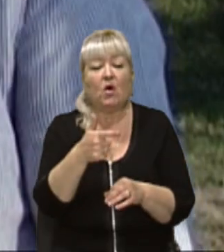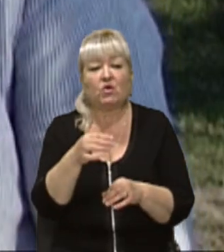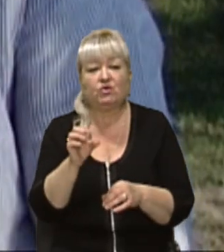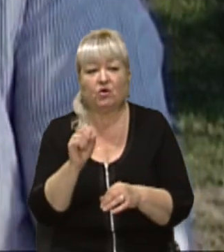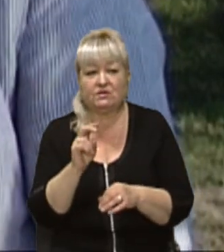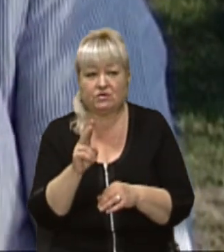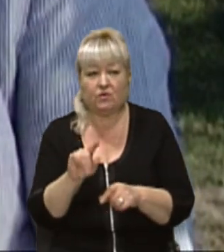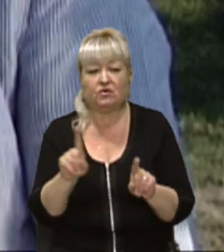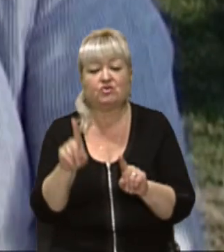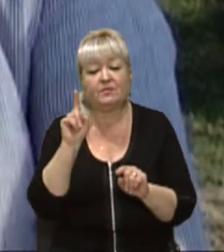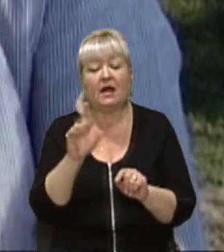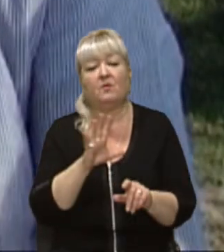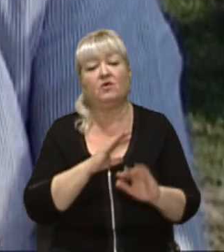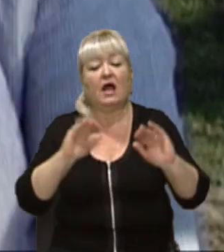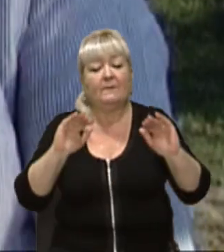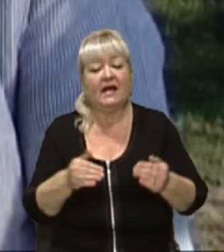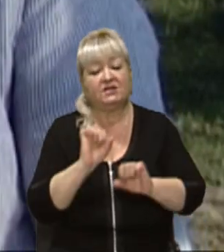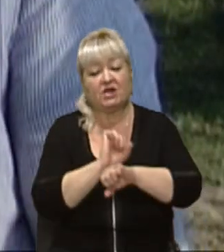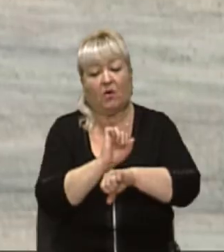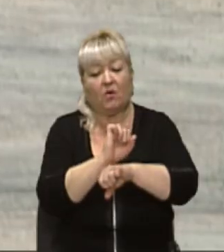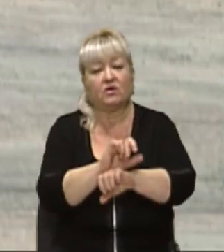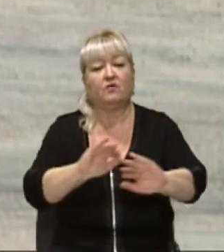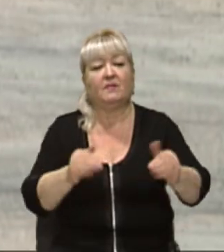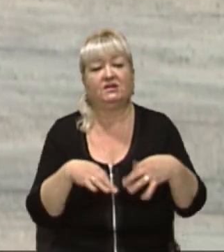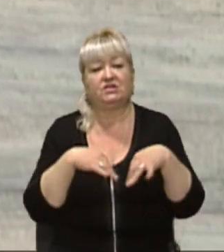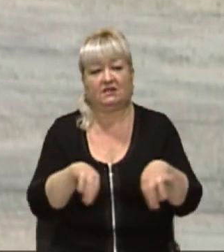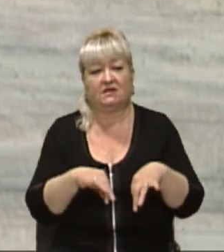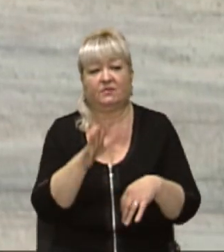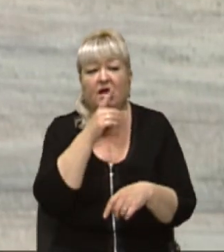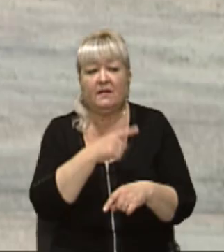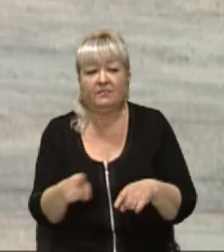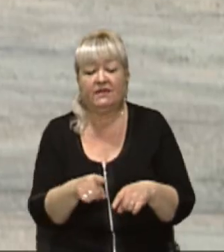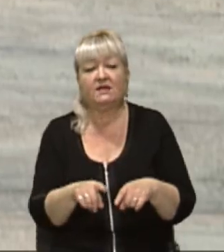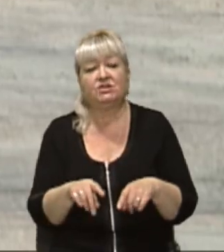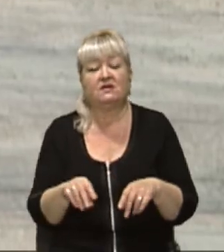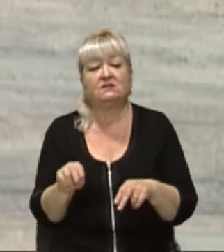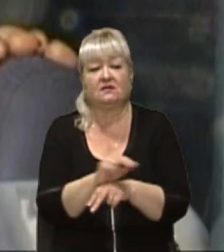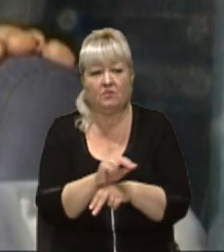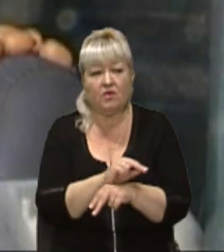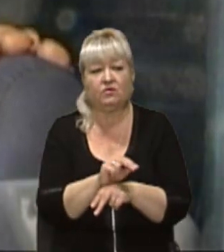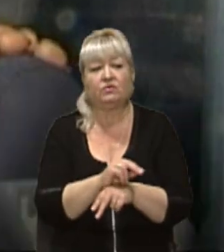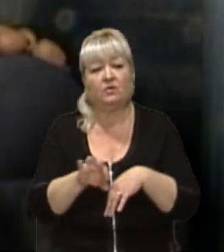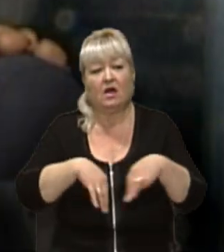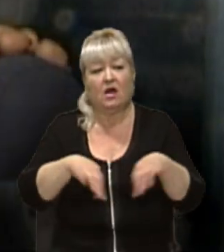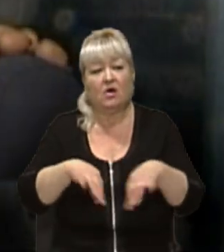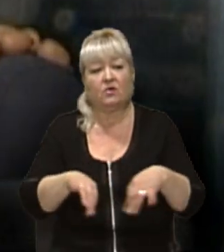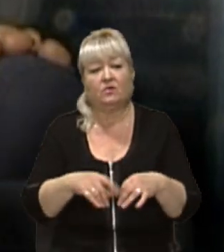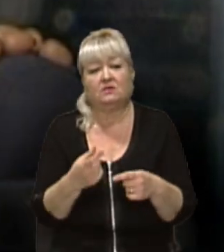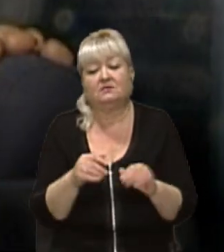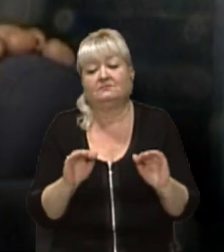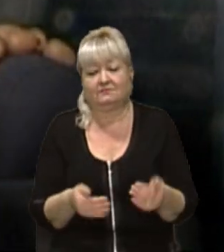того, щоб там було менше корків і менше транспорту. На час ремонту рух автомобілів обмежили. Та вона ніяка,